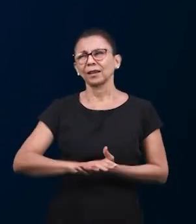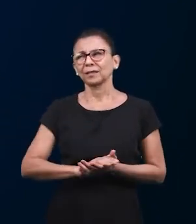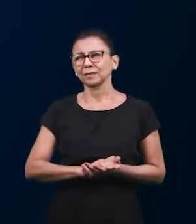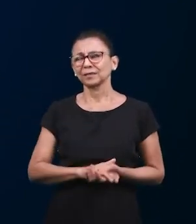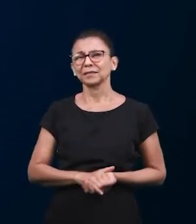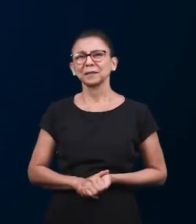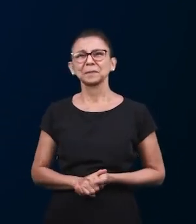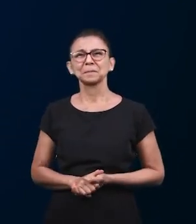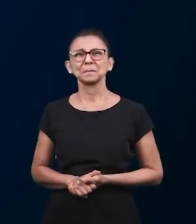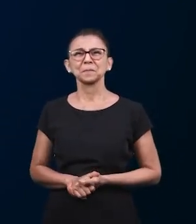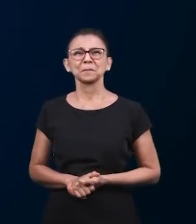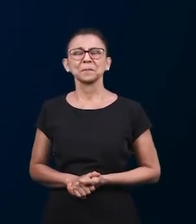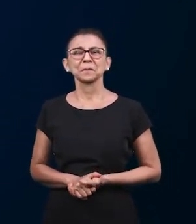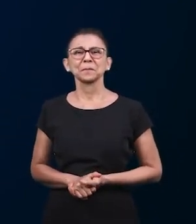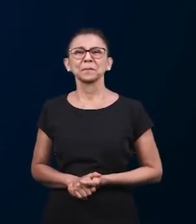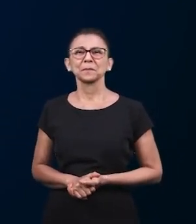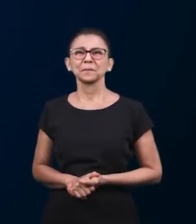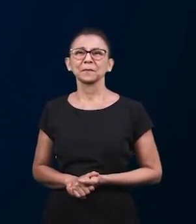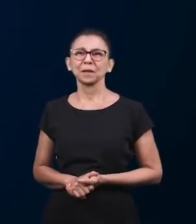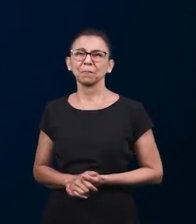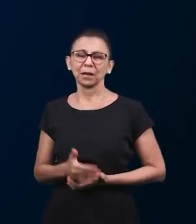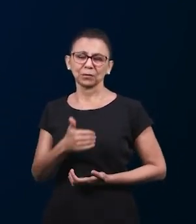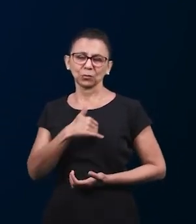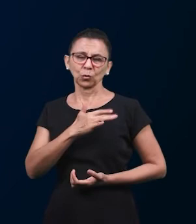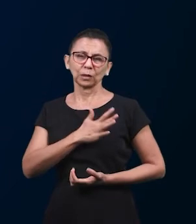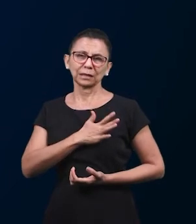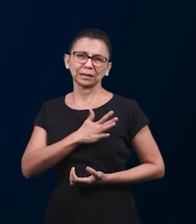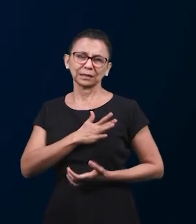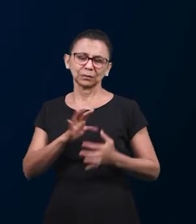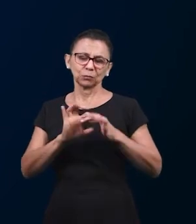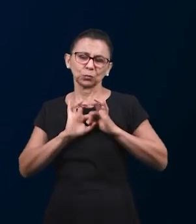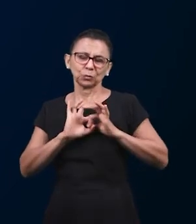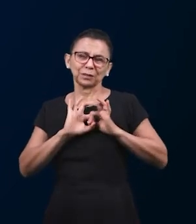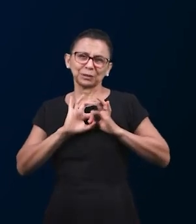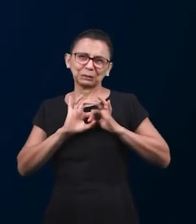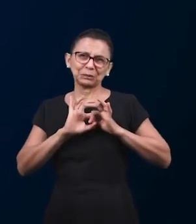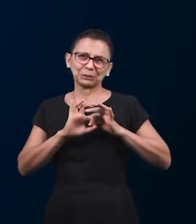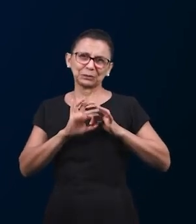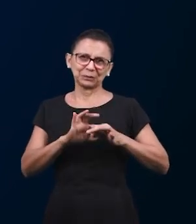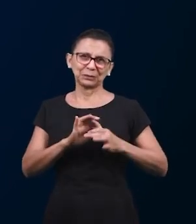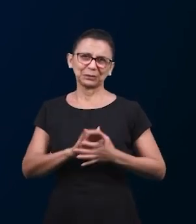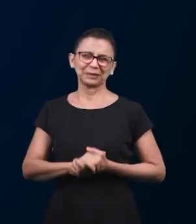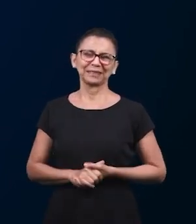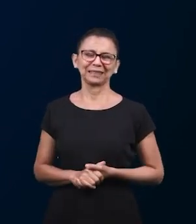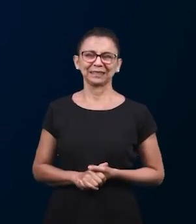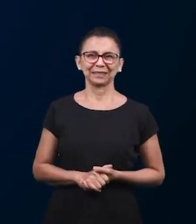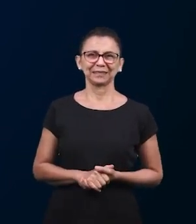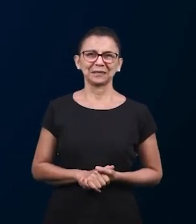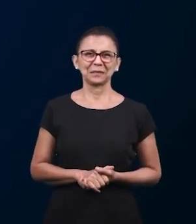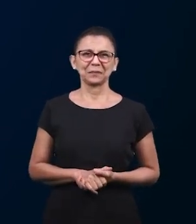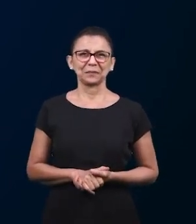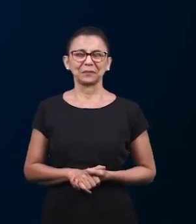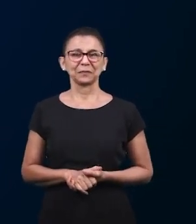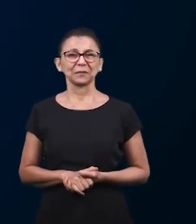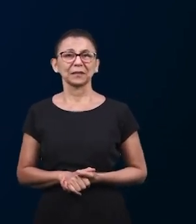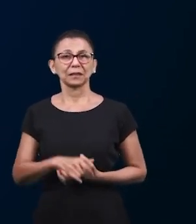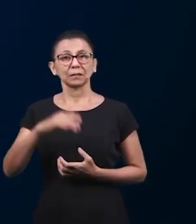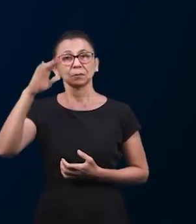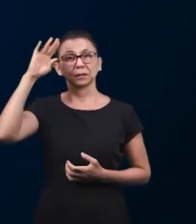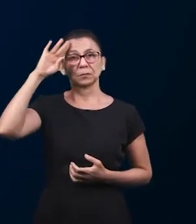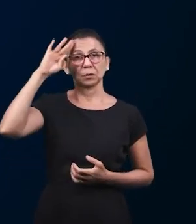хотя вы находитесь от Бразилии в другой части мира но мы вы живете в нашем сердце и мы